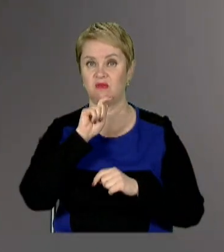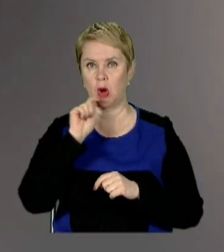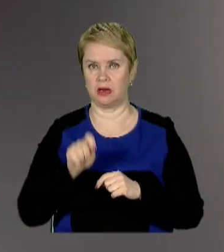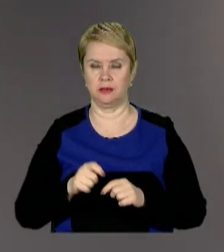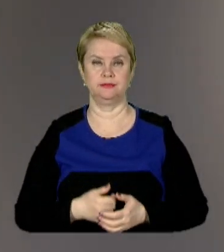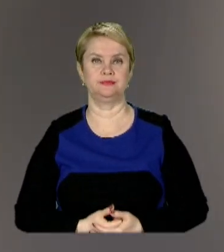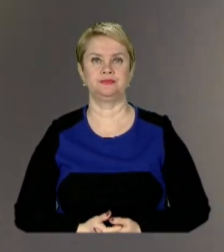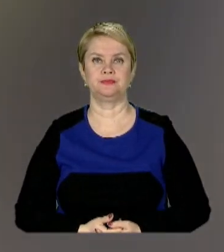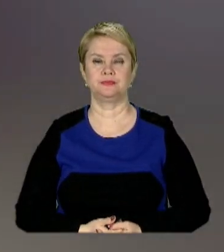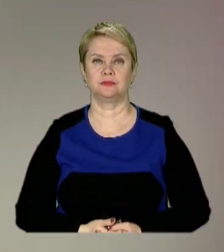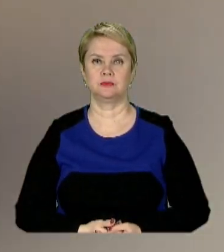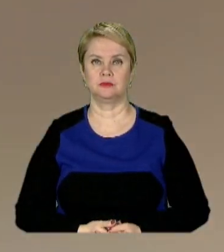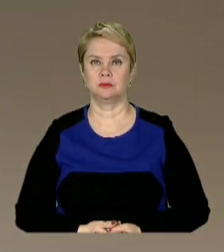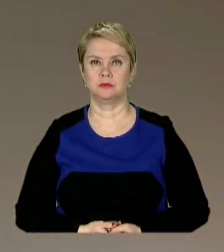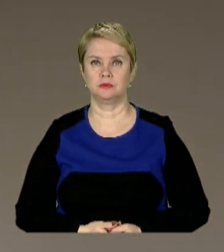Україні.